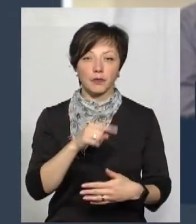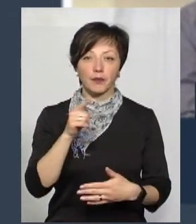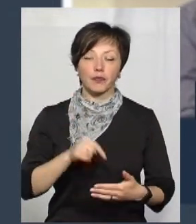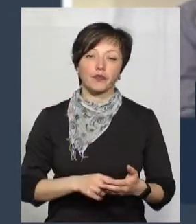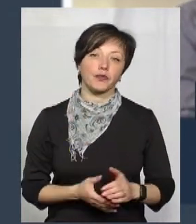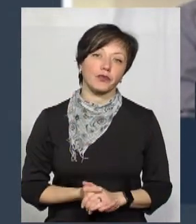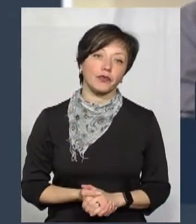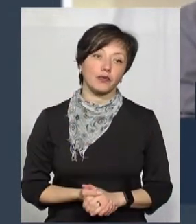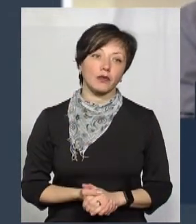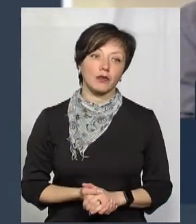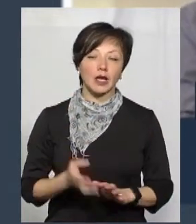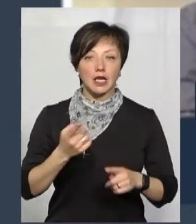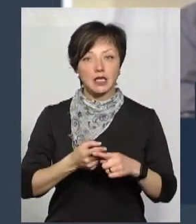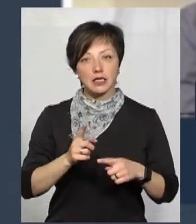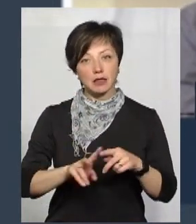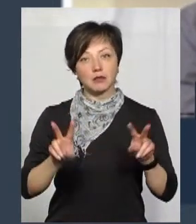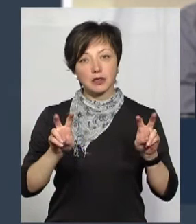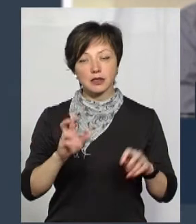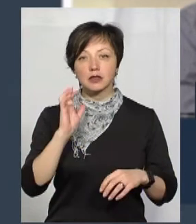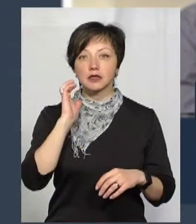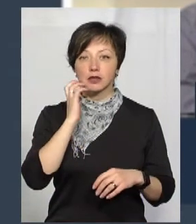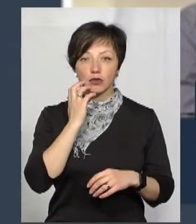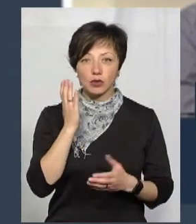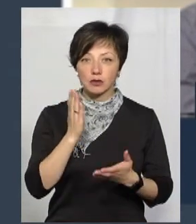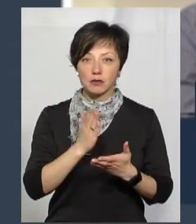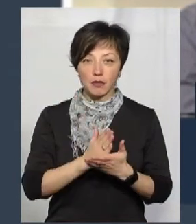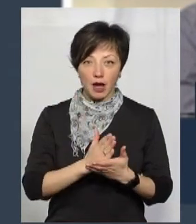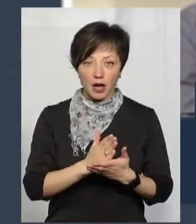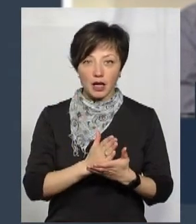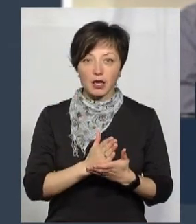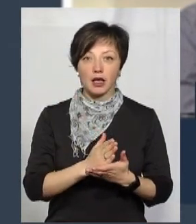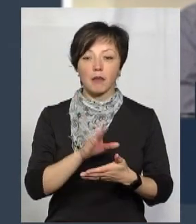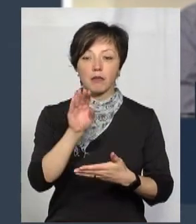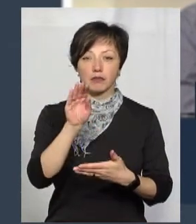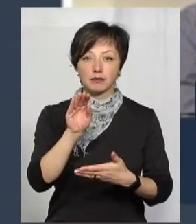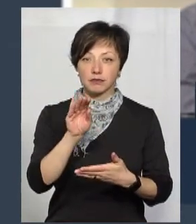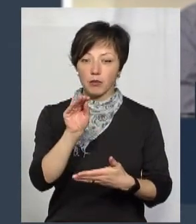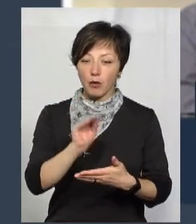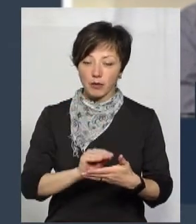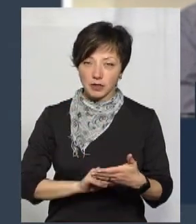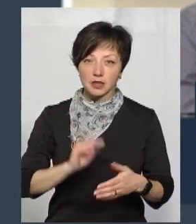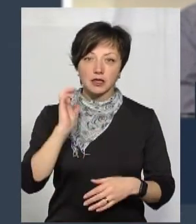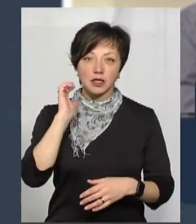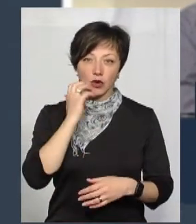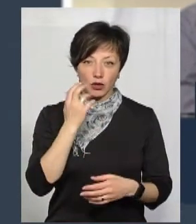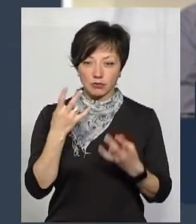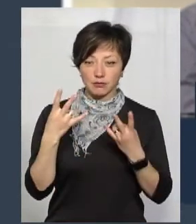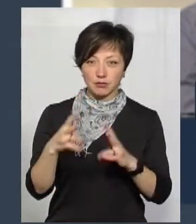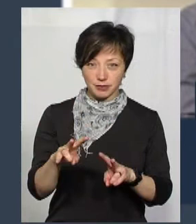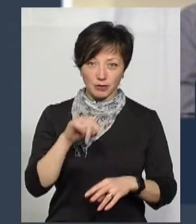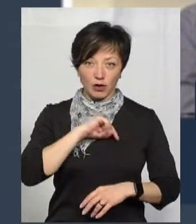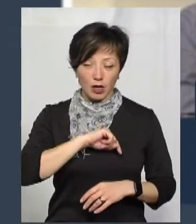Він має серйозні побічні дії, прописані серйозні побічні дії цього